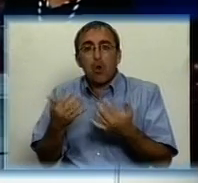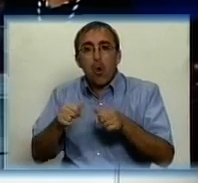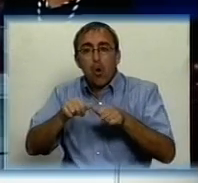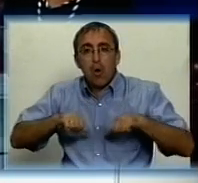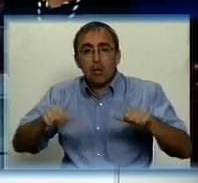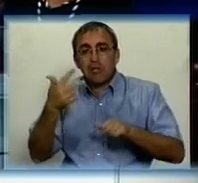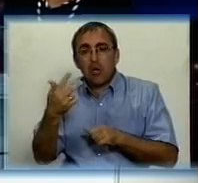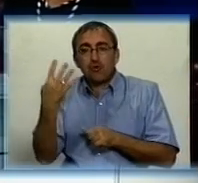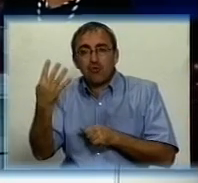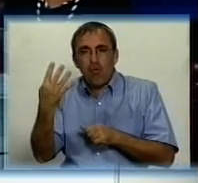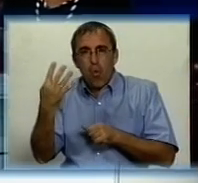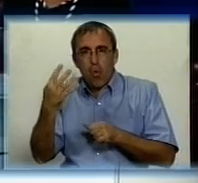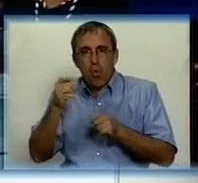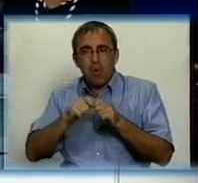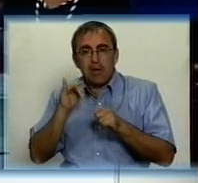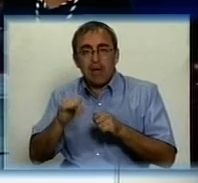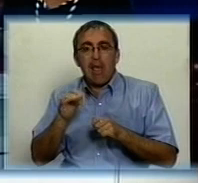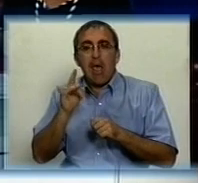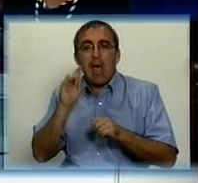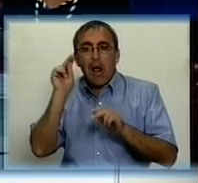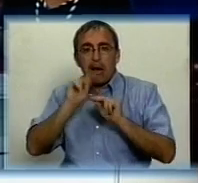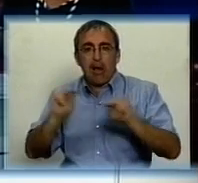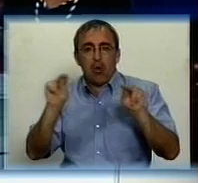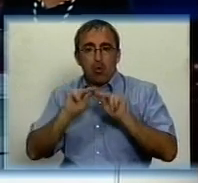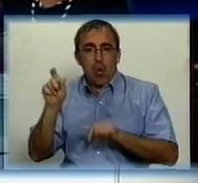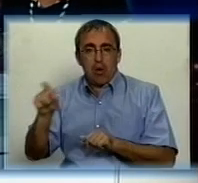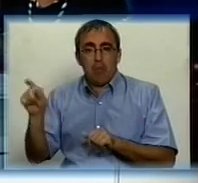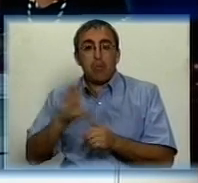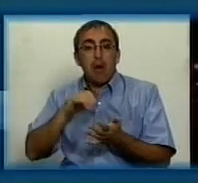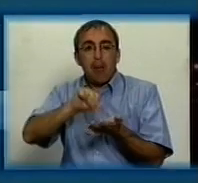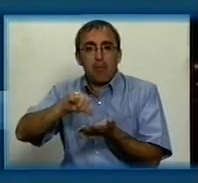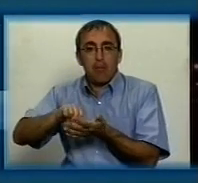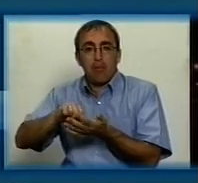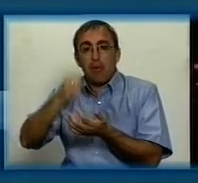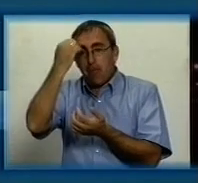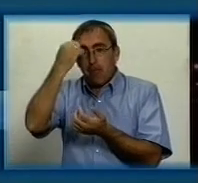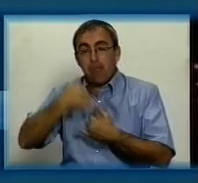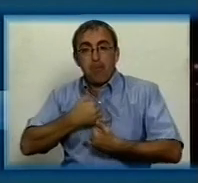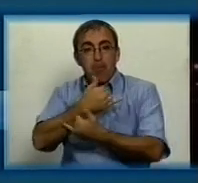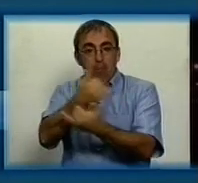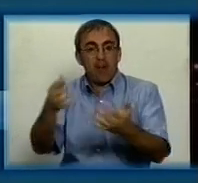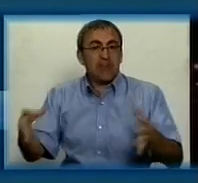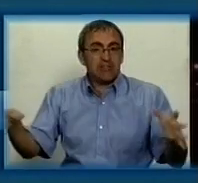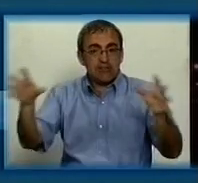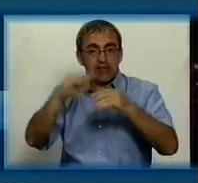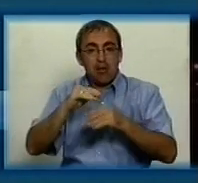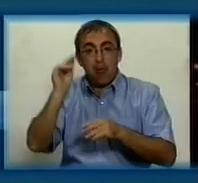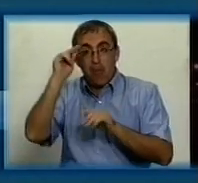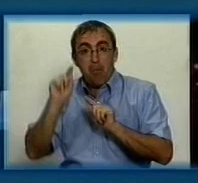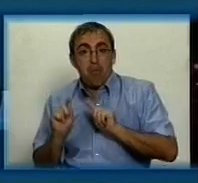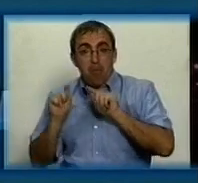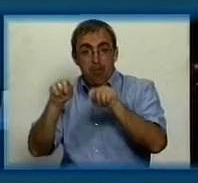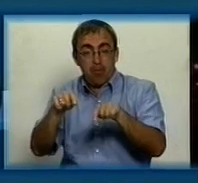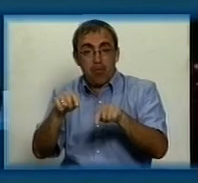-4 рівня акредитації і безпосередньо з ректорами, які були присутні. Ну що ж, побажаємо всім абітурієнтам зараз